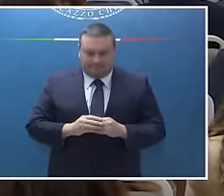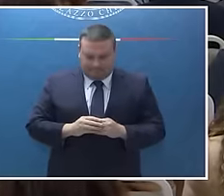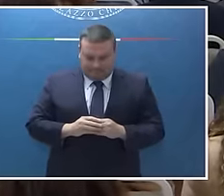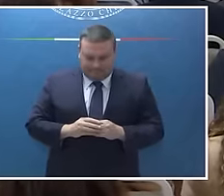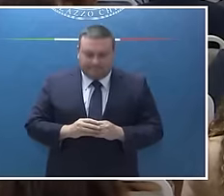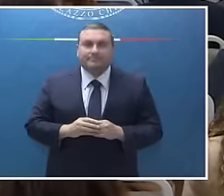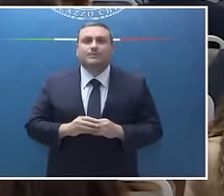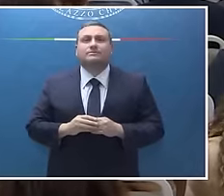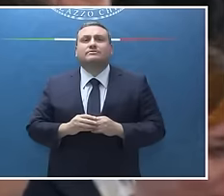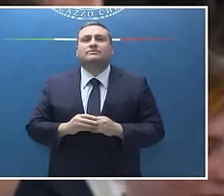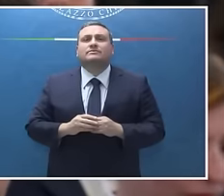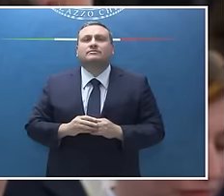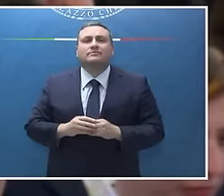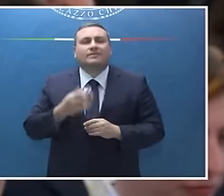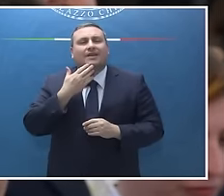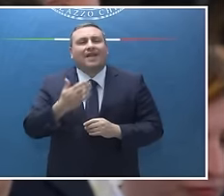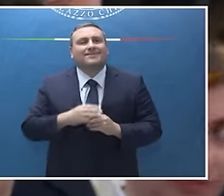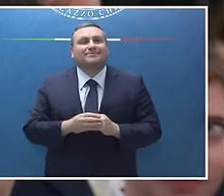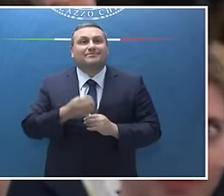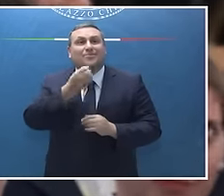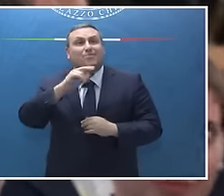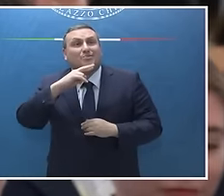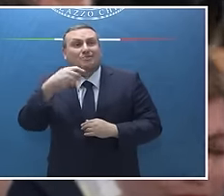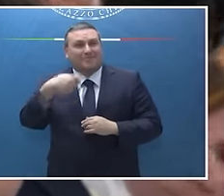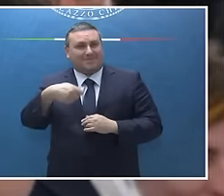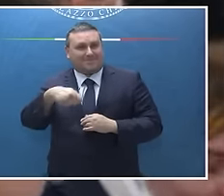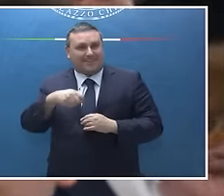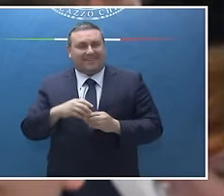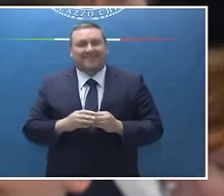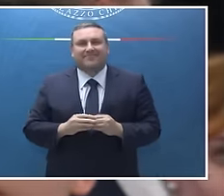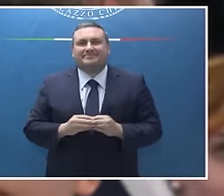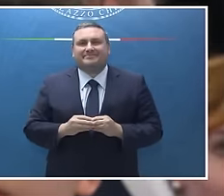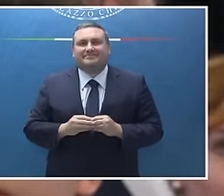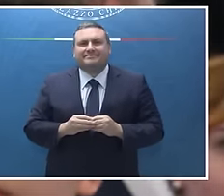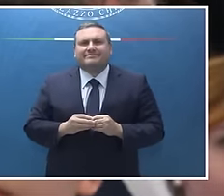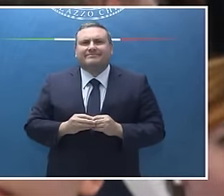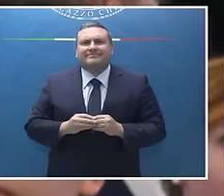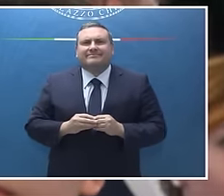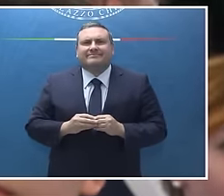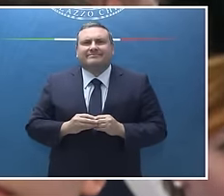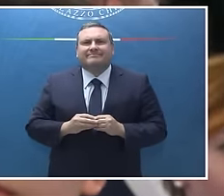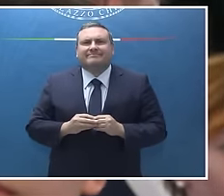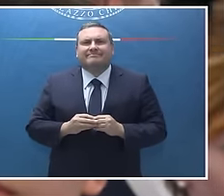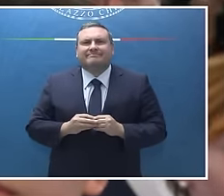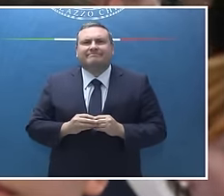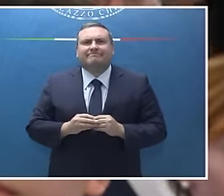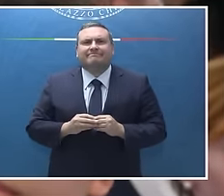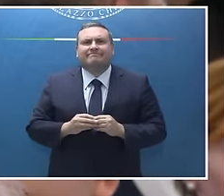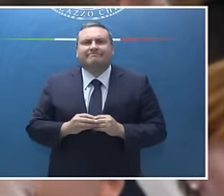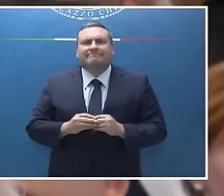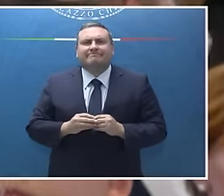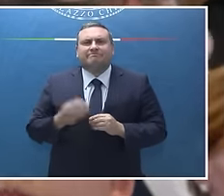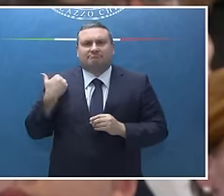Eccoci, grazie. Buongiorno. Buongiorno. Buongiorno, Presidente. Allora, uno dei passaggi delle conclusioni del